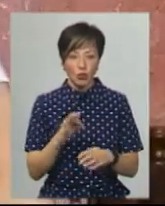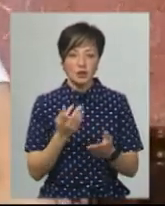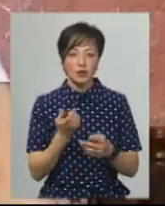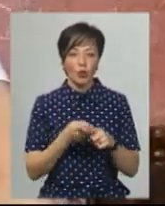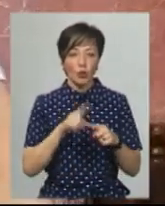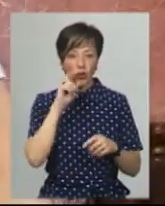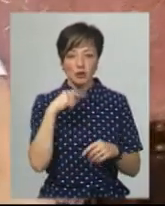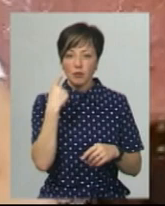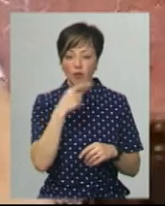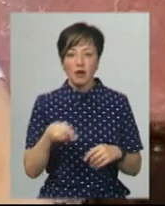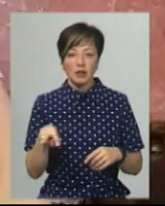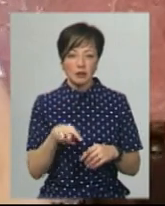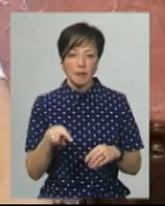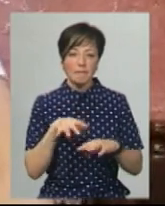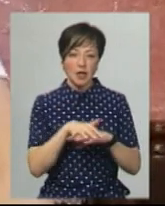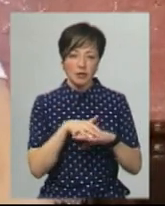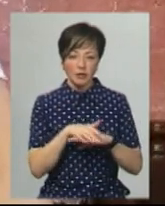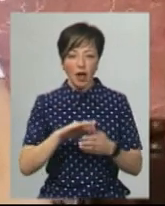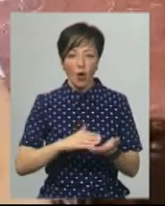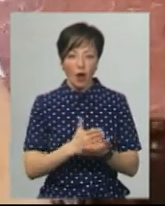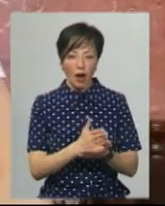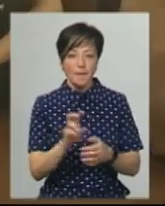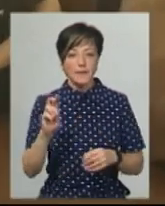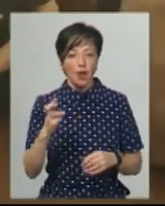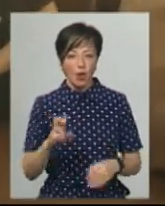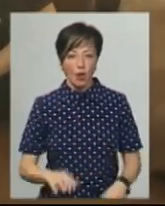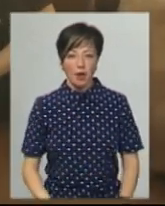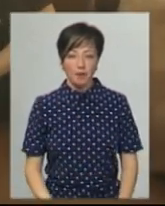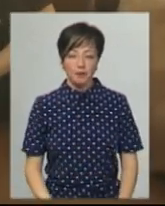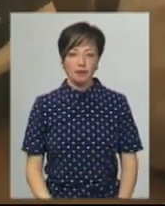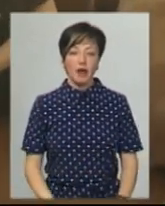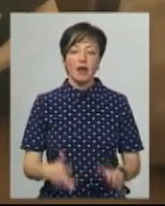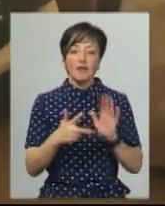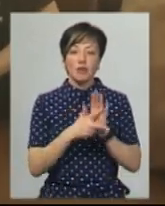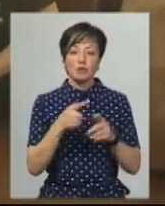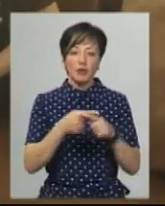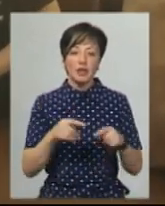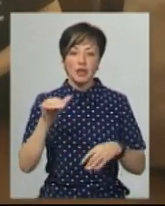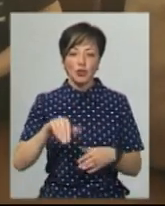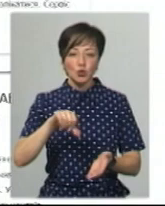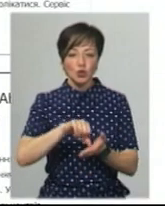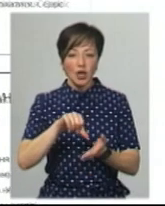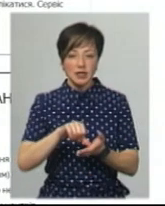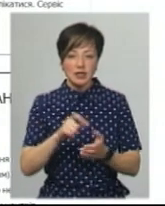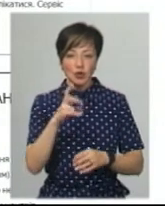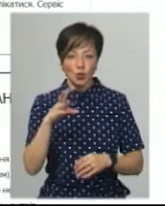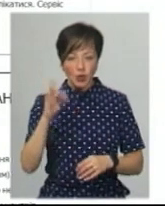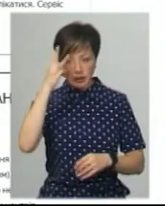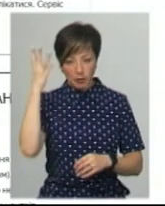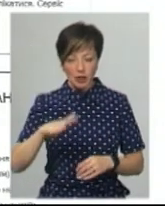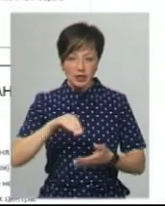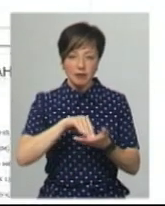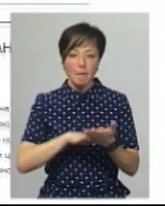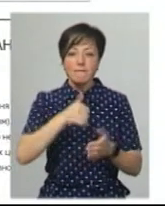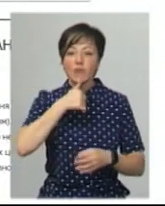української мови та літератури, математики, географії та біології. 8,5 тисяч учасників ЗНО з Хмельниччини зареєструвались на